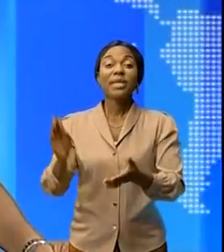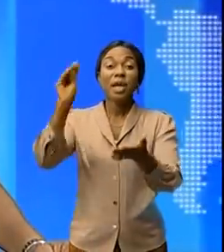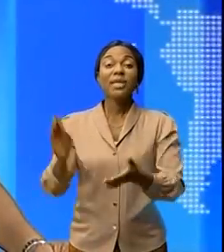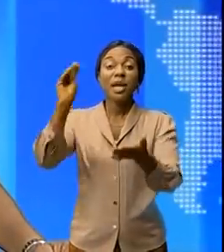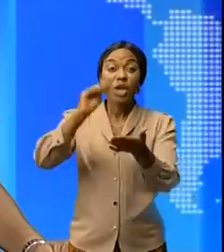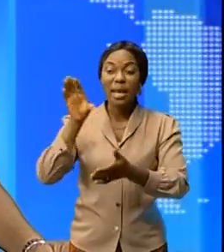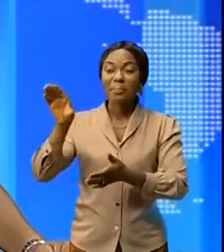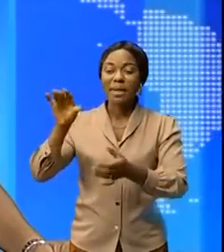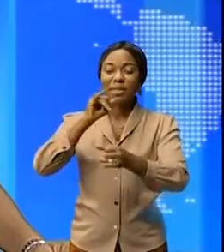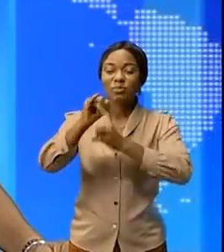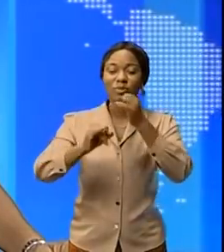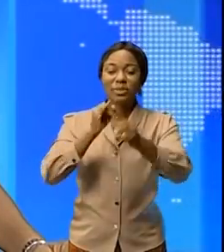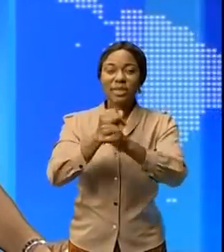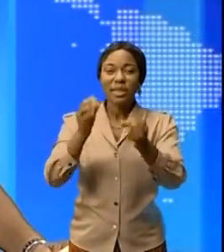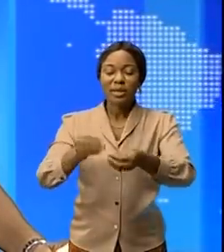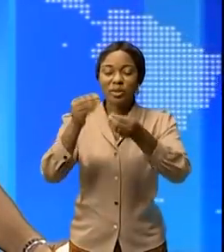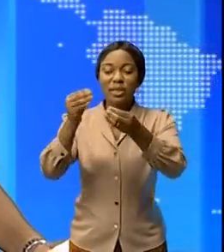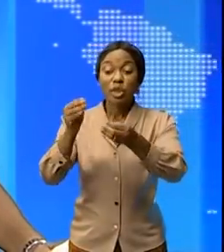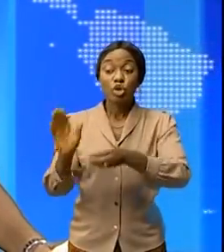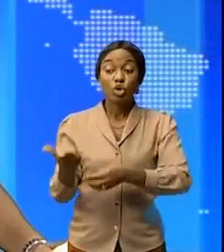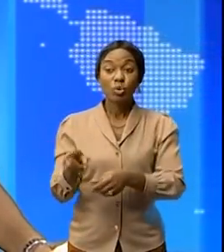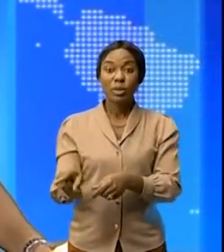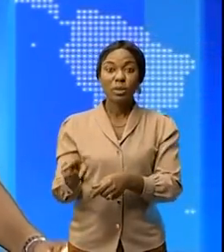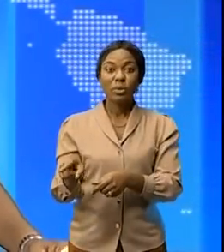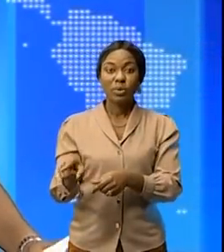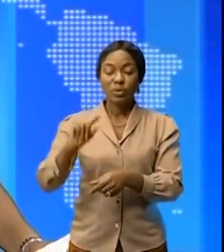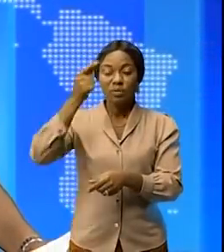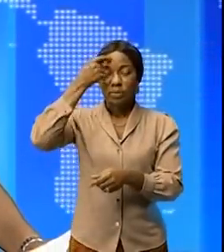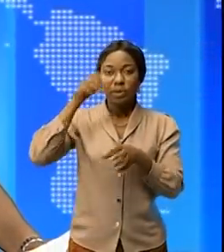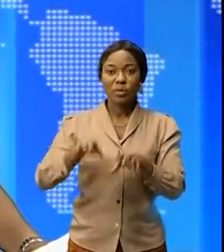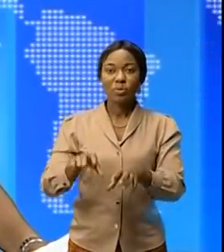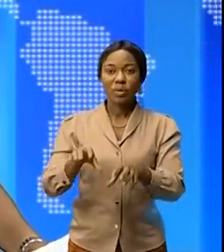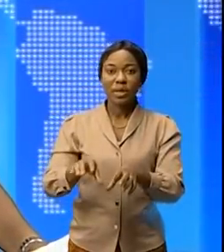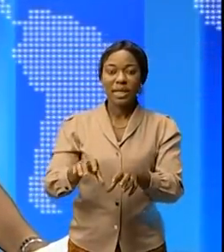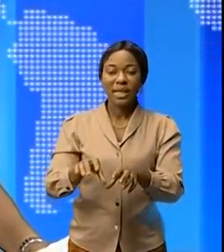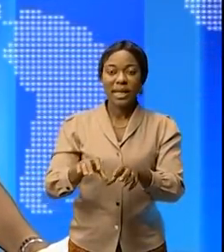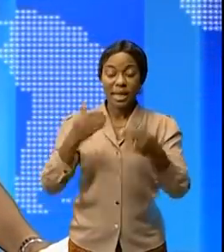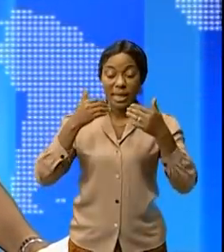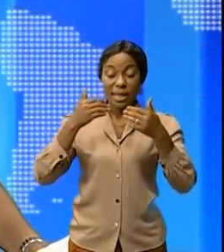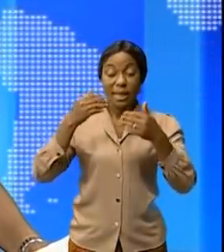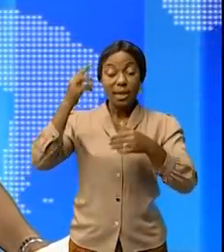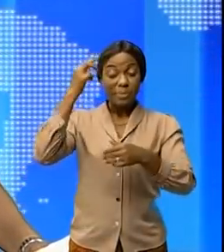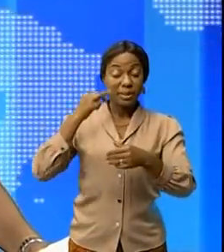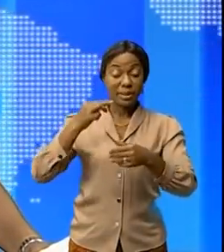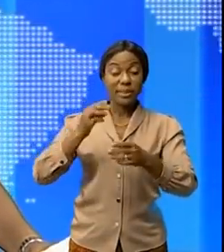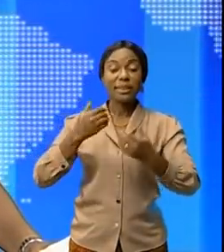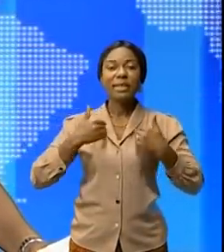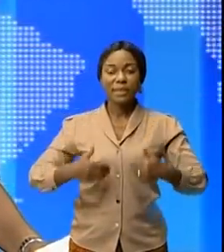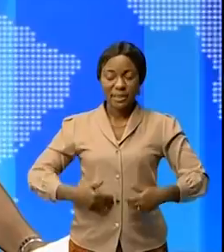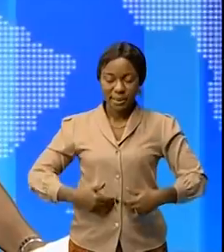mondiale a remis ce matin au gouvernement congolais via le ministre de la santé un don de